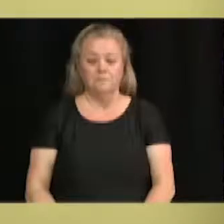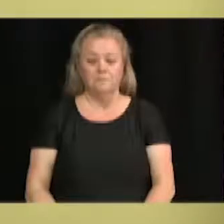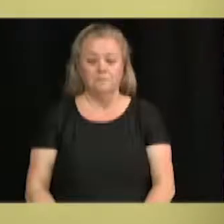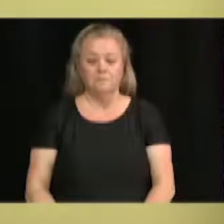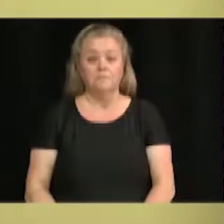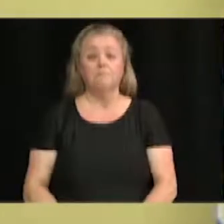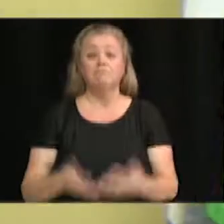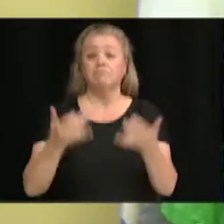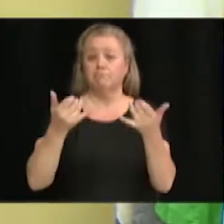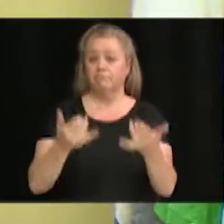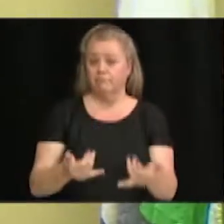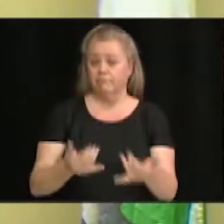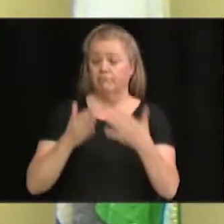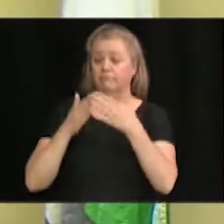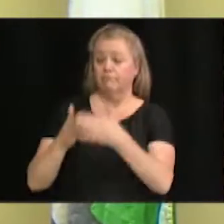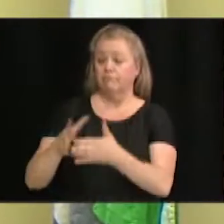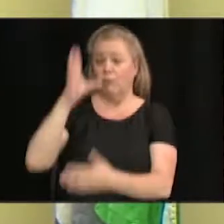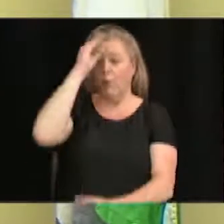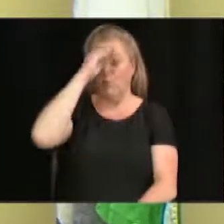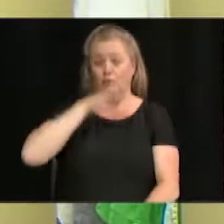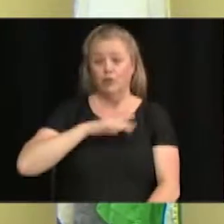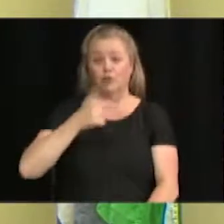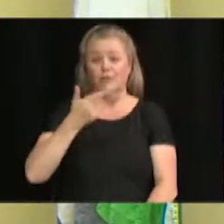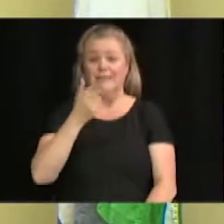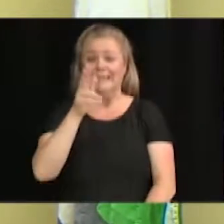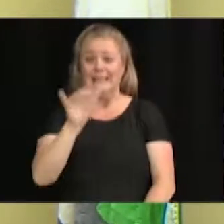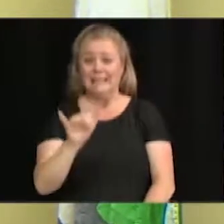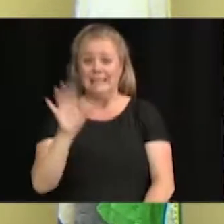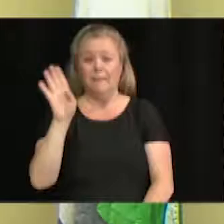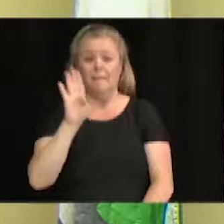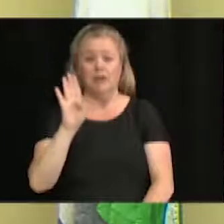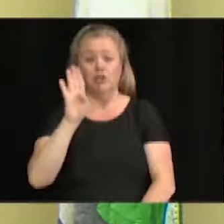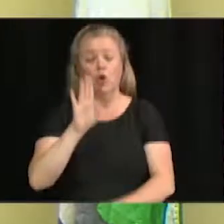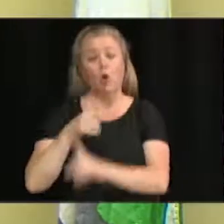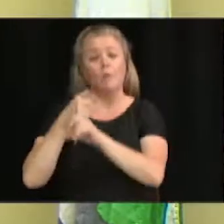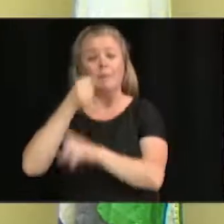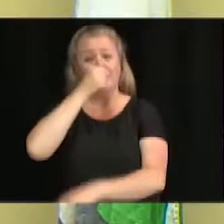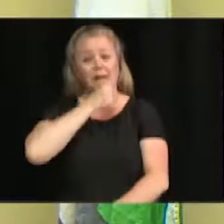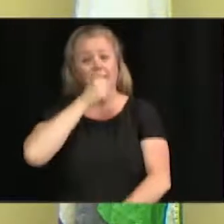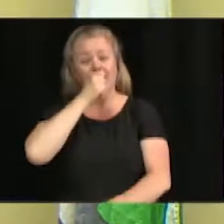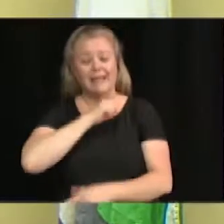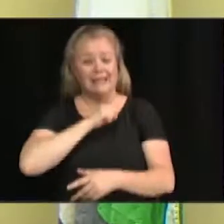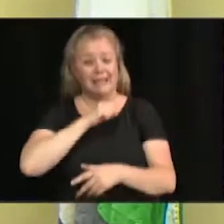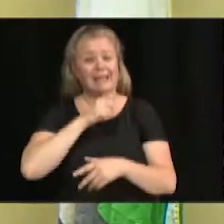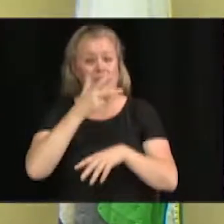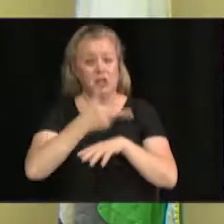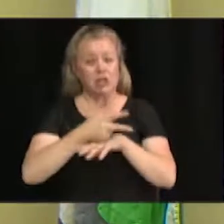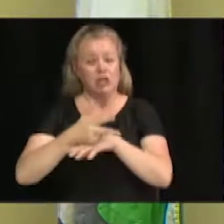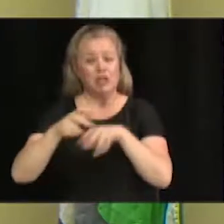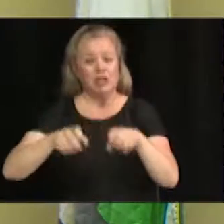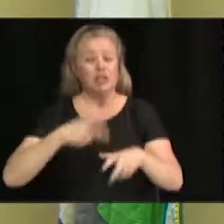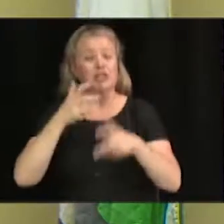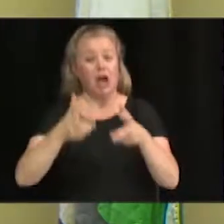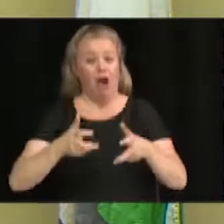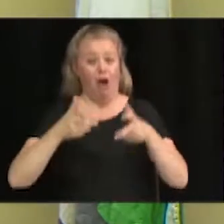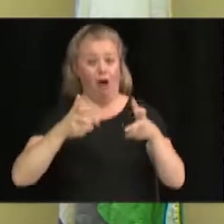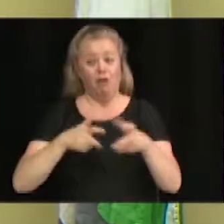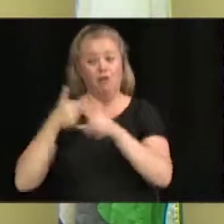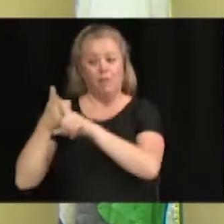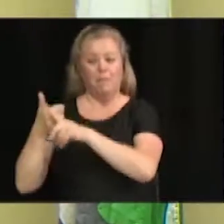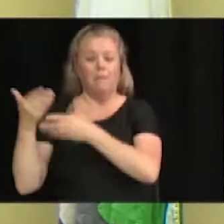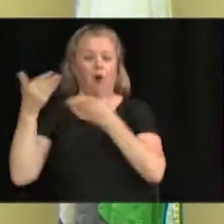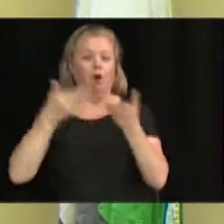J'inviterai M. Guy Bergeron, de la Crémerie de la Gare, qui offre lui aussi un rabais de 15 % sur la carte accès jeunesse